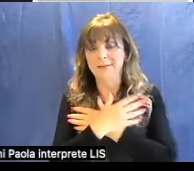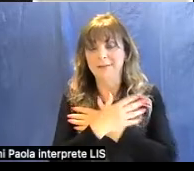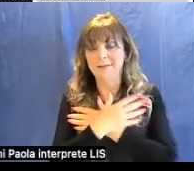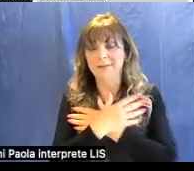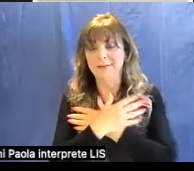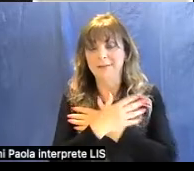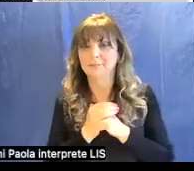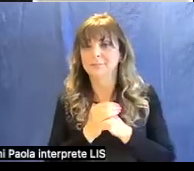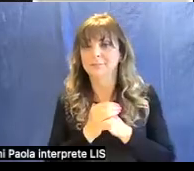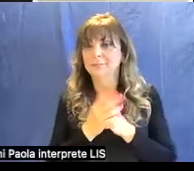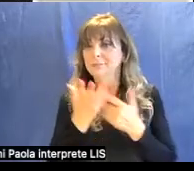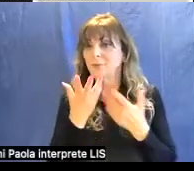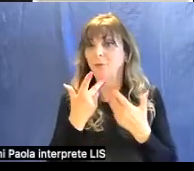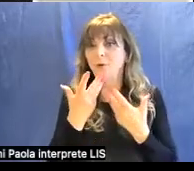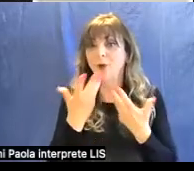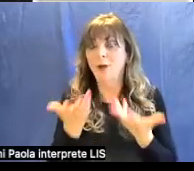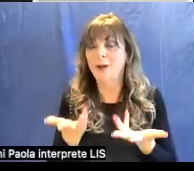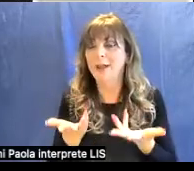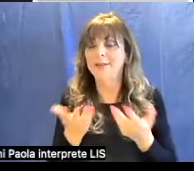si va